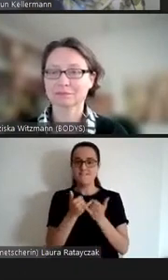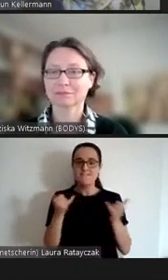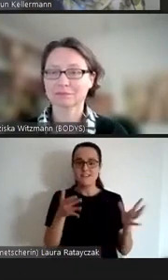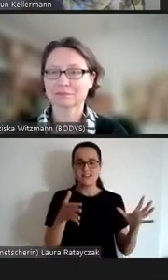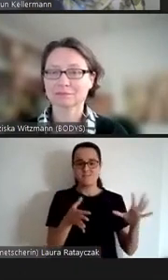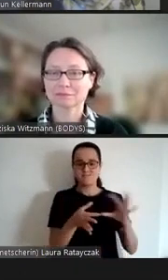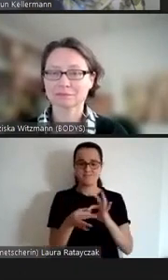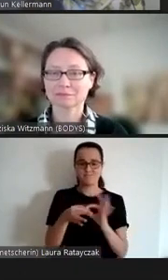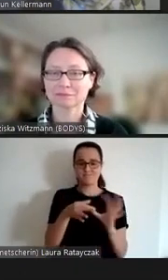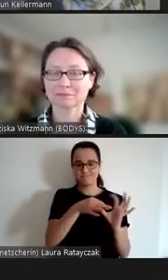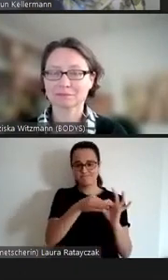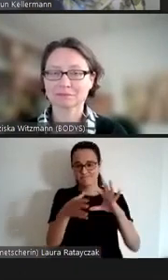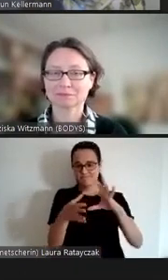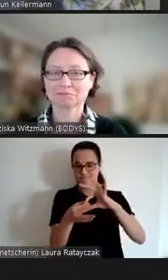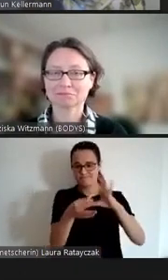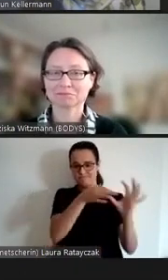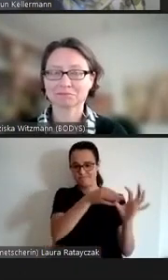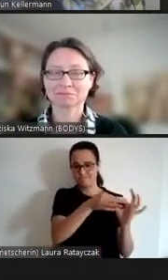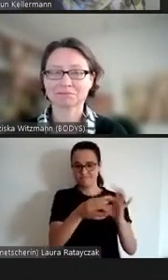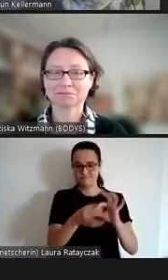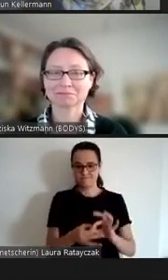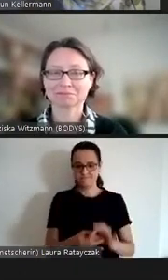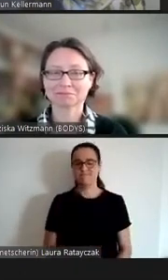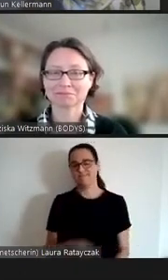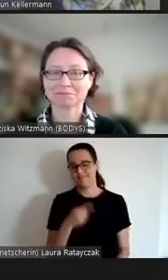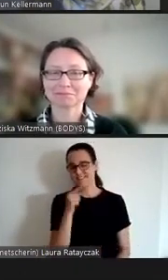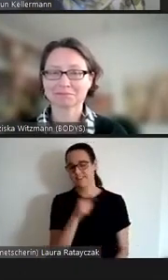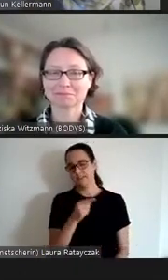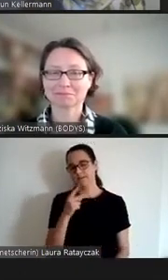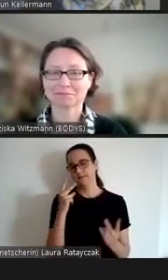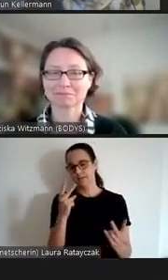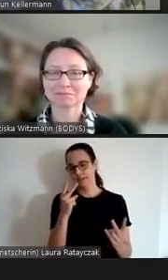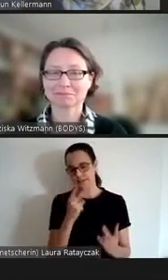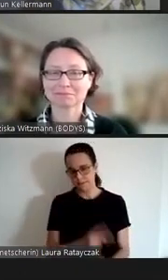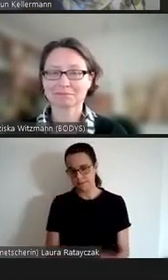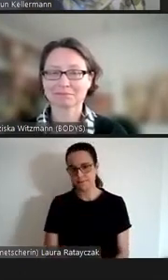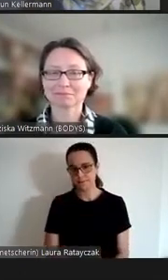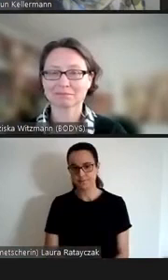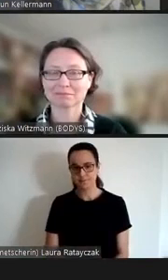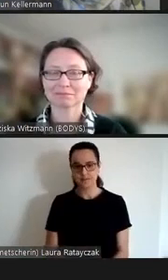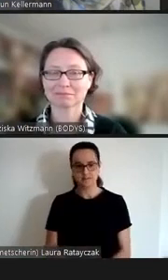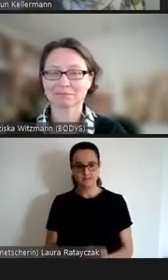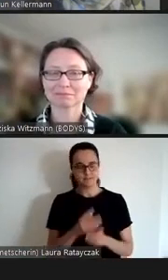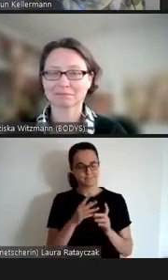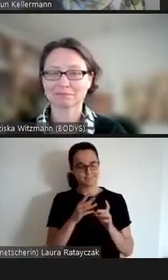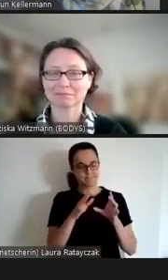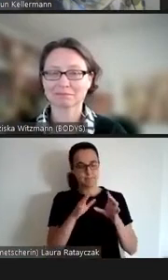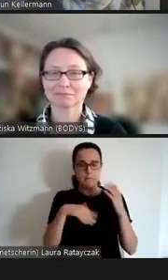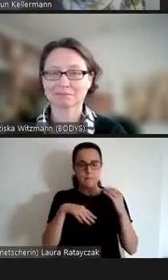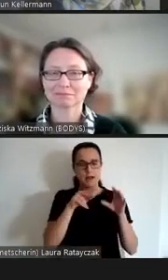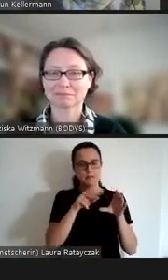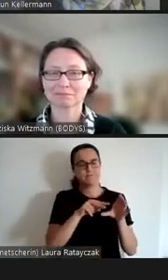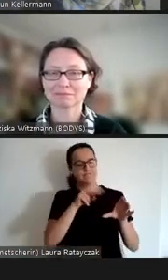verknüpft ist also es macht Sinn das alles gemeinsam zu denken